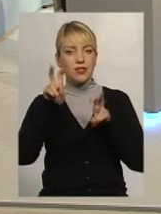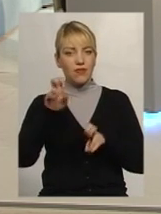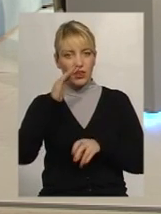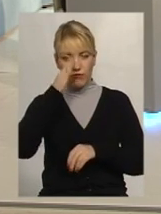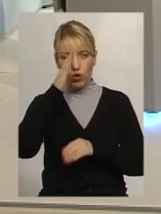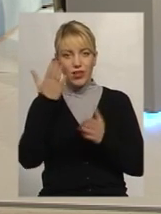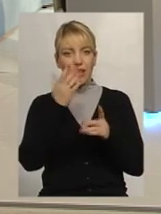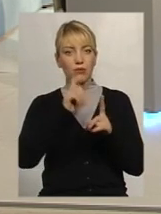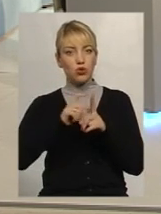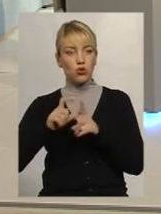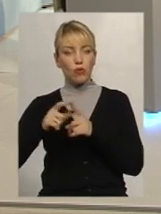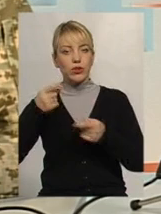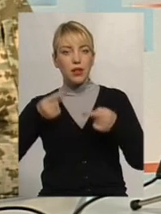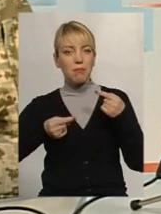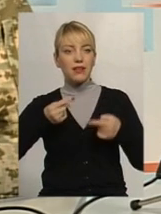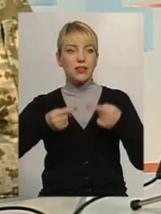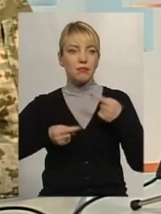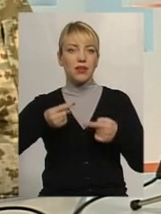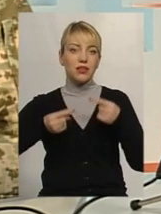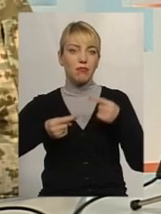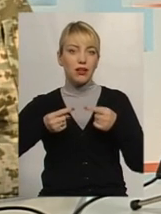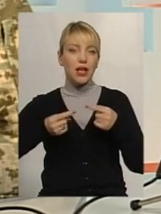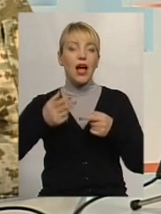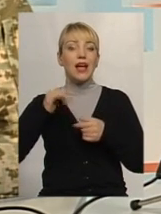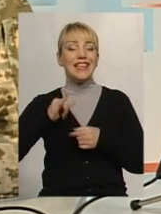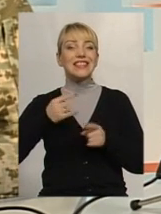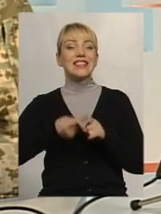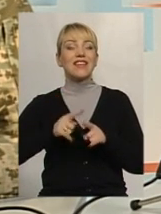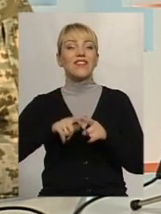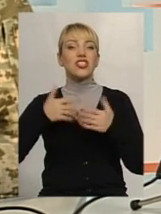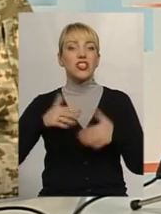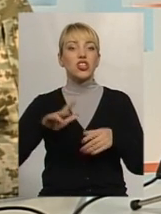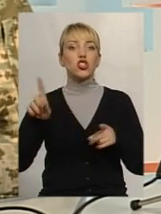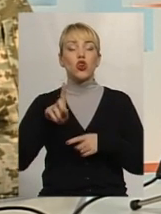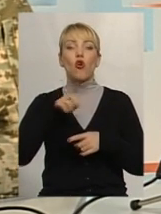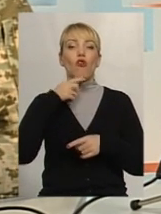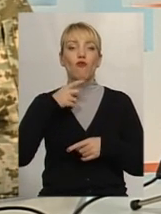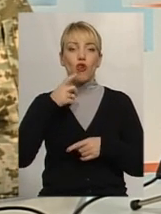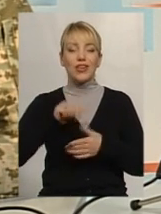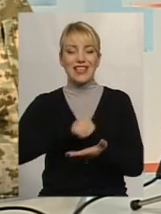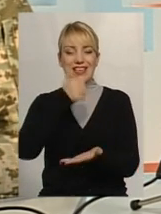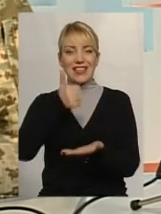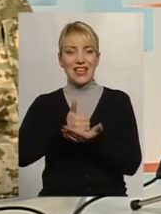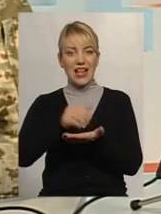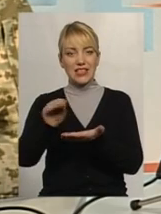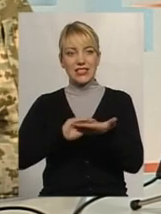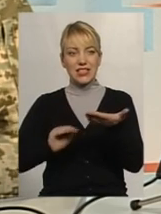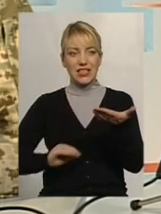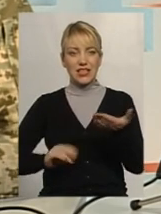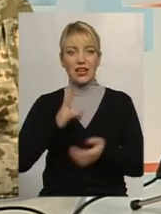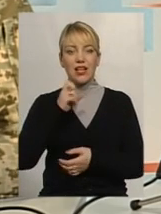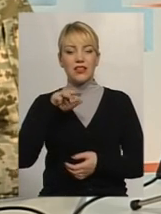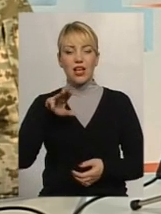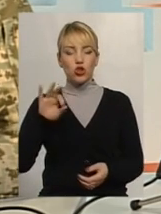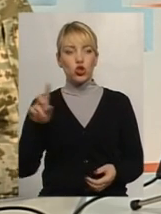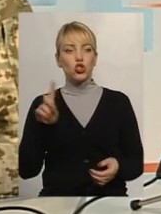словом, йдуть дебати, дискусії. І вже те, що говорить генеральний секретар НАТО озвучує, те,